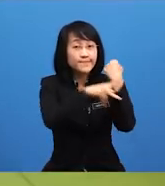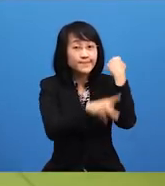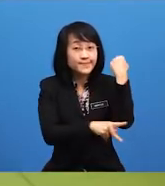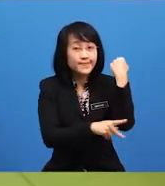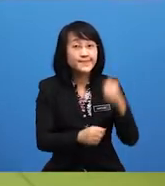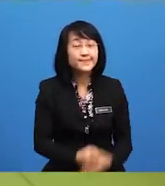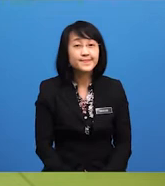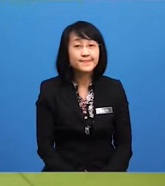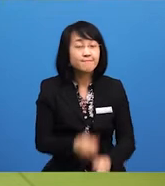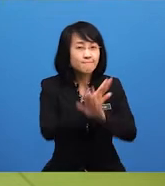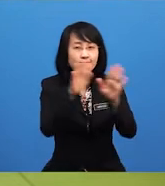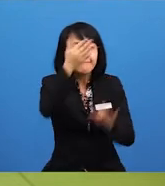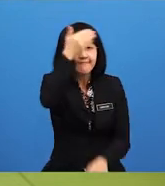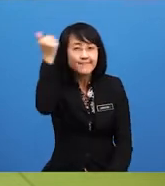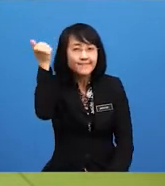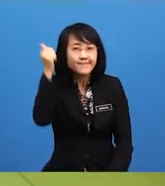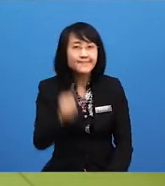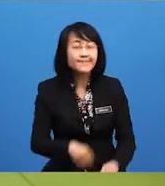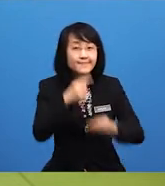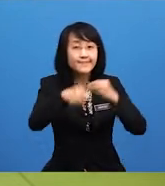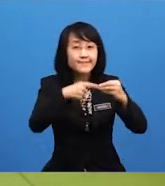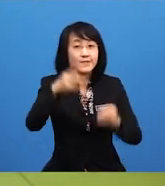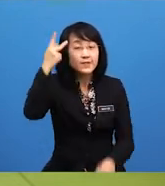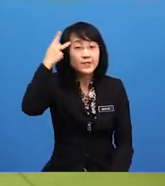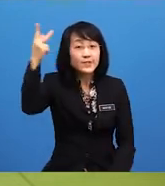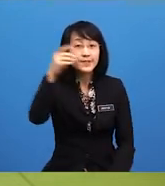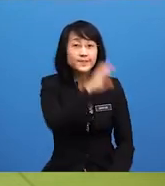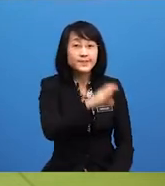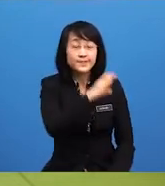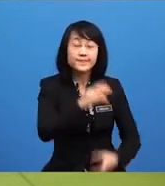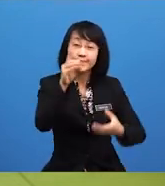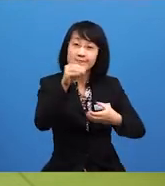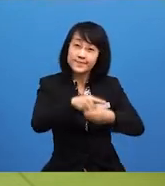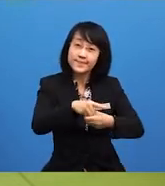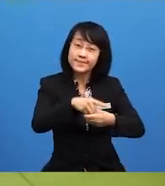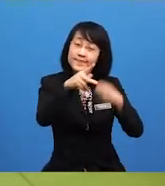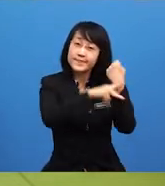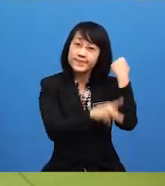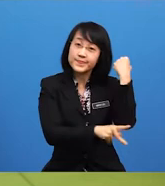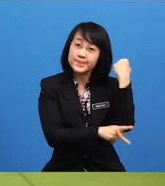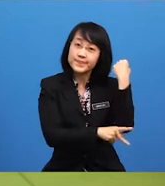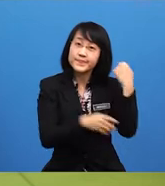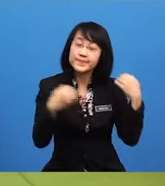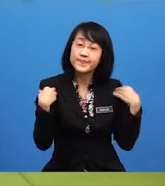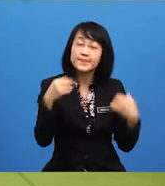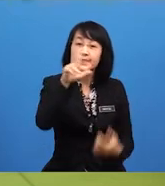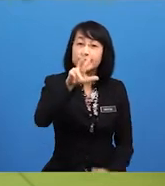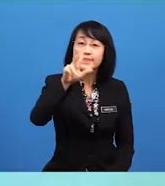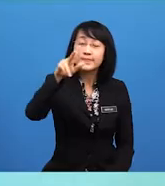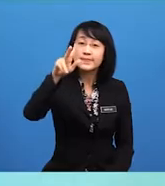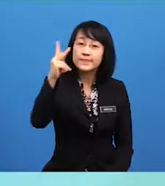jangan lupa tentang konsep ciri-ciri demokrasi berparlimen yang mengamalkan 3K 4P